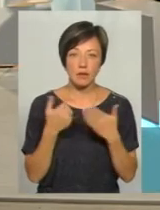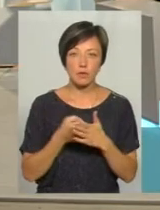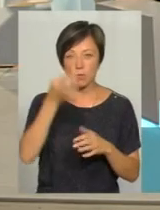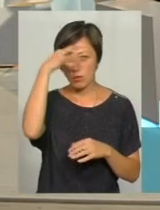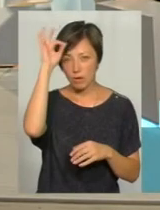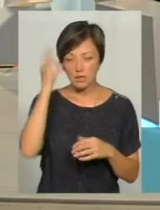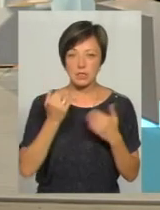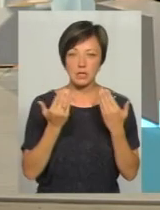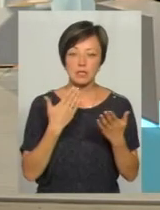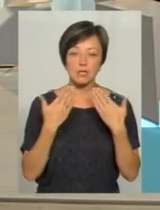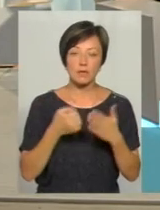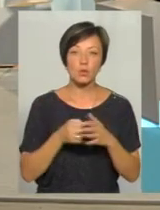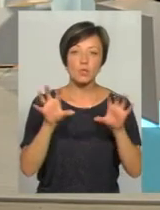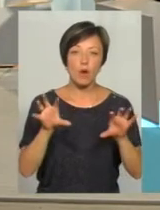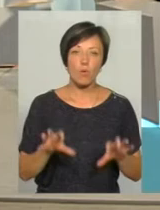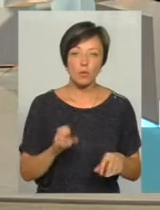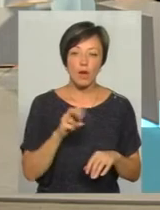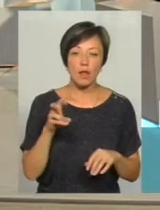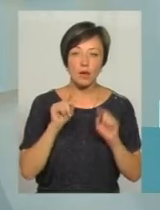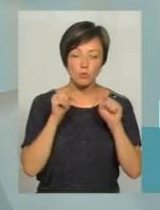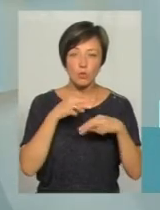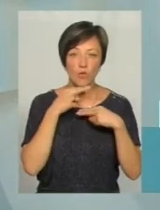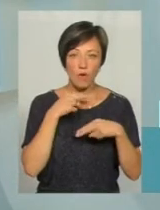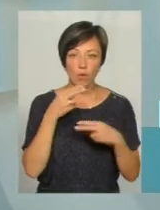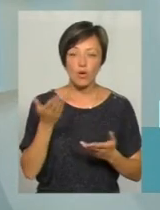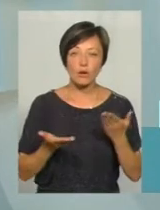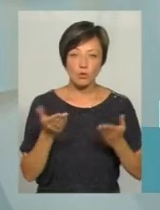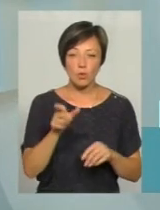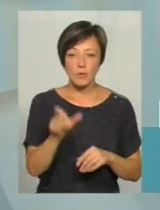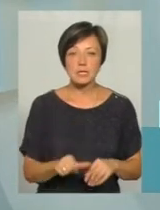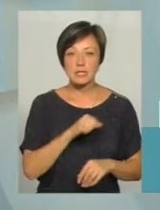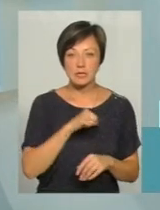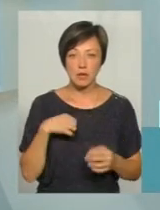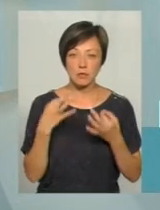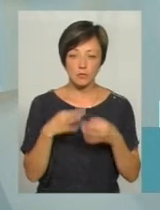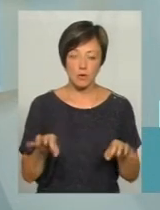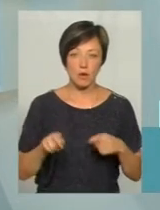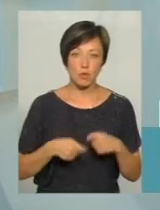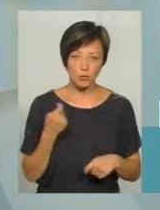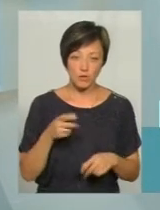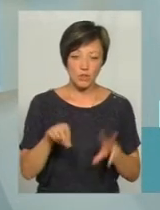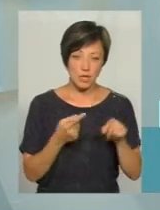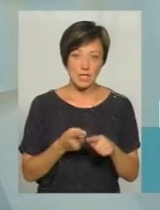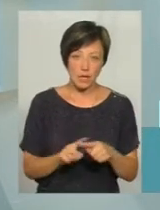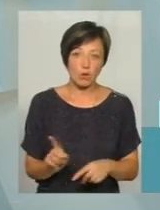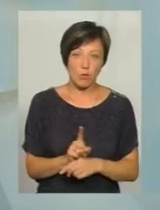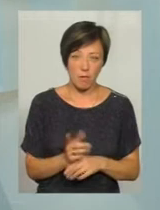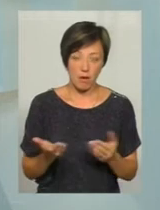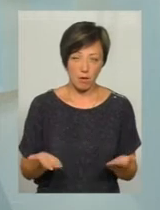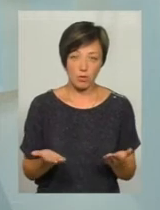поліції, їхнє ставлення до закону. Але я акцентую увагу на тому, що якщо громадянин сам дозволяє свій порушити, і він рахується нормально